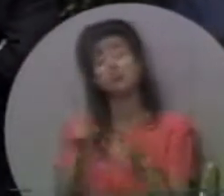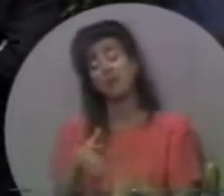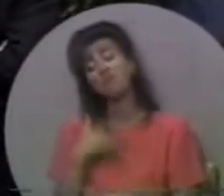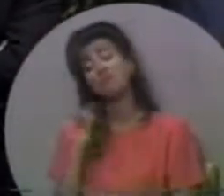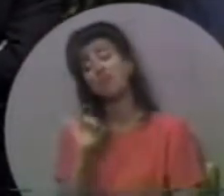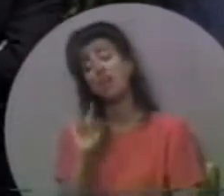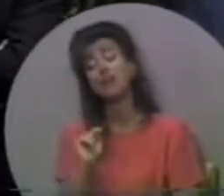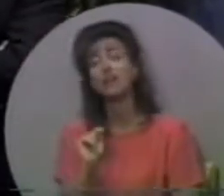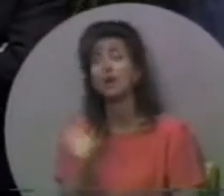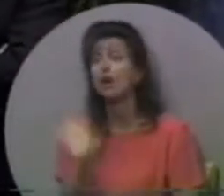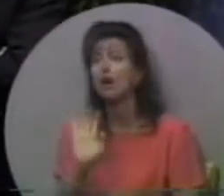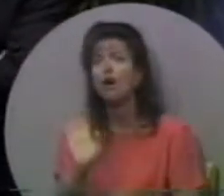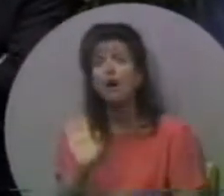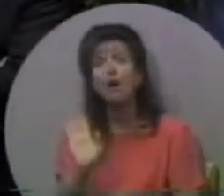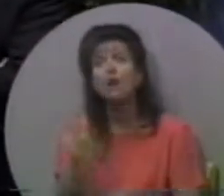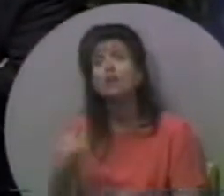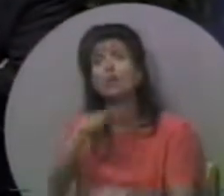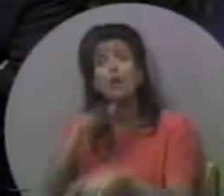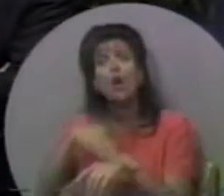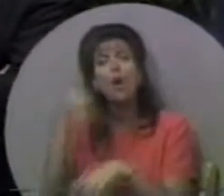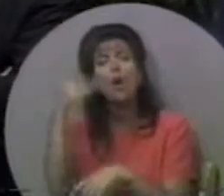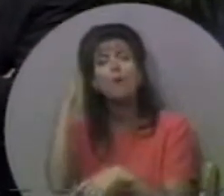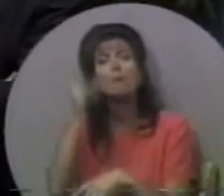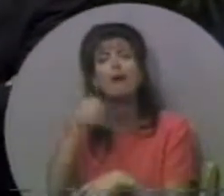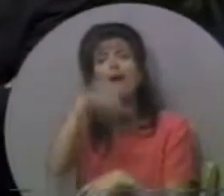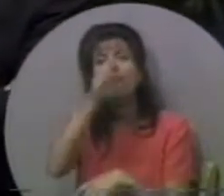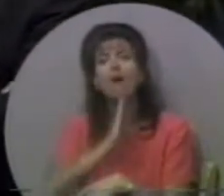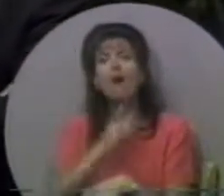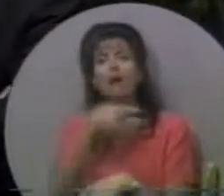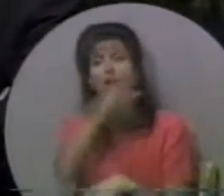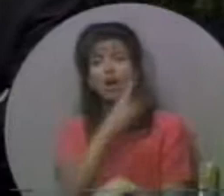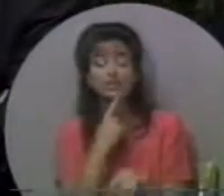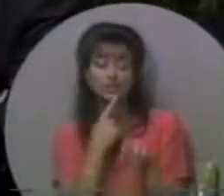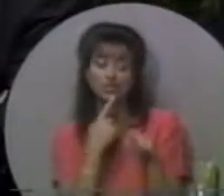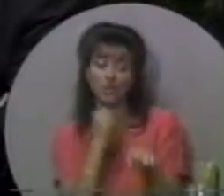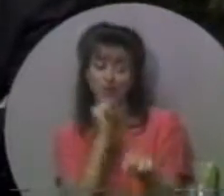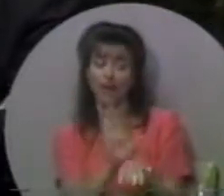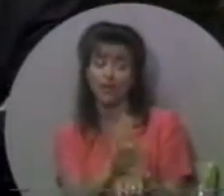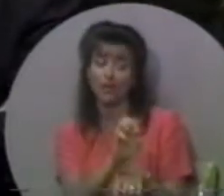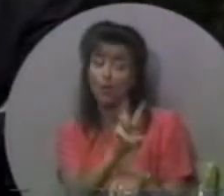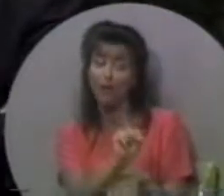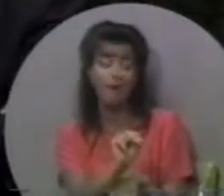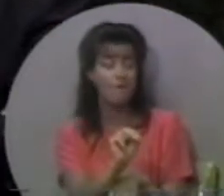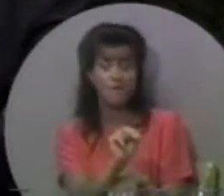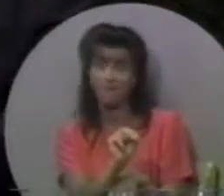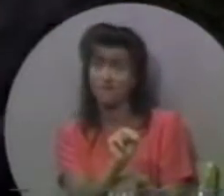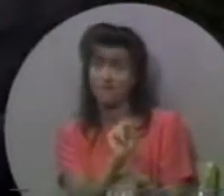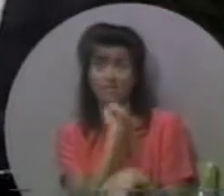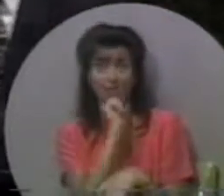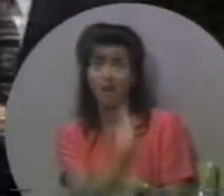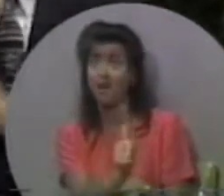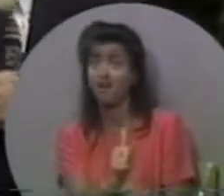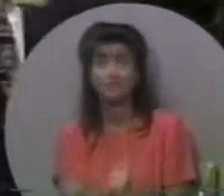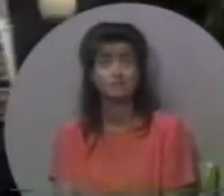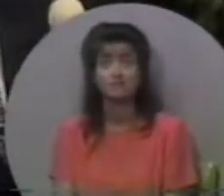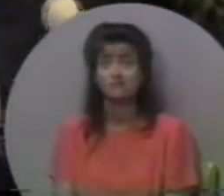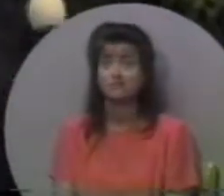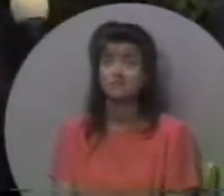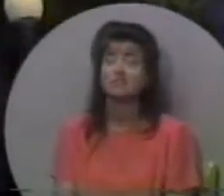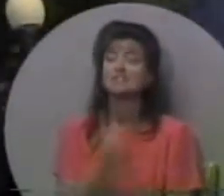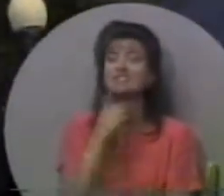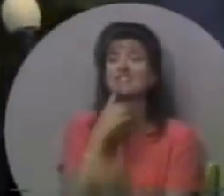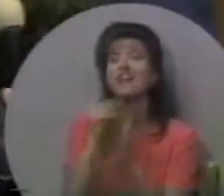ходити в церкву, коли вам хочеться, і ви почуваєтесь. Ви були покликані Богом, і Він сказав, ви не